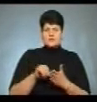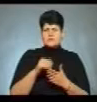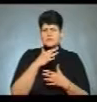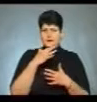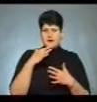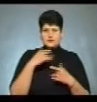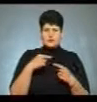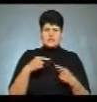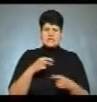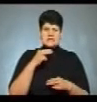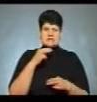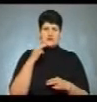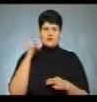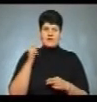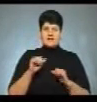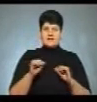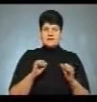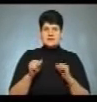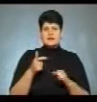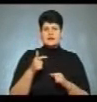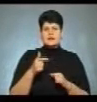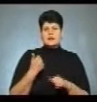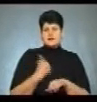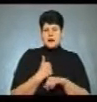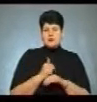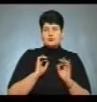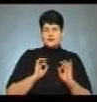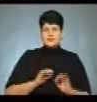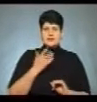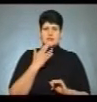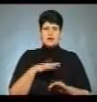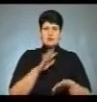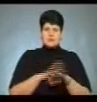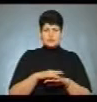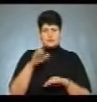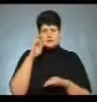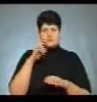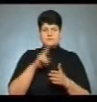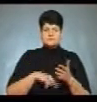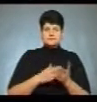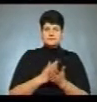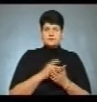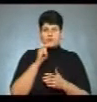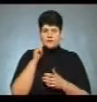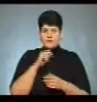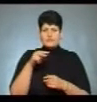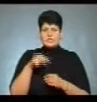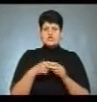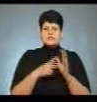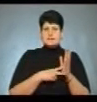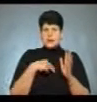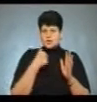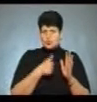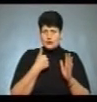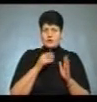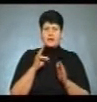корупційних звинувачень керівництва Генеральної прокуратури, Національного банку, Державної фіскальної служби України. У 2017-му